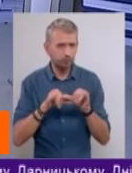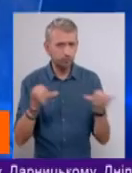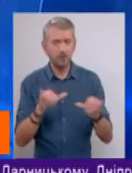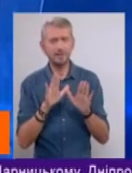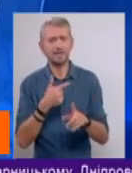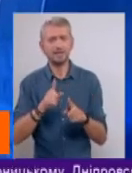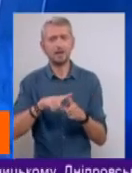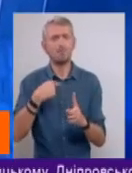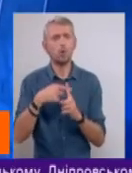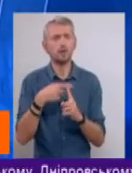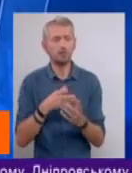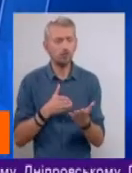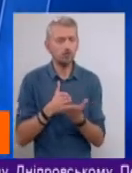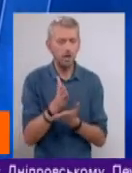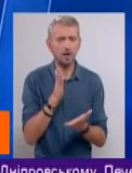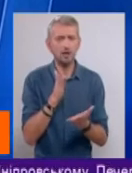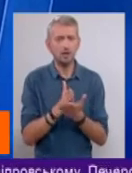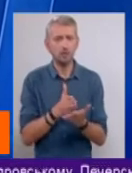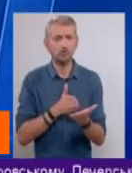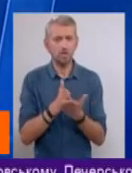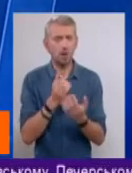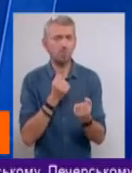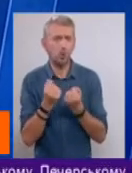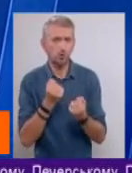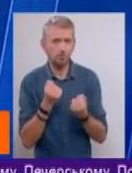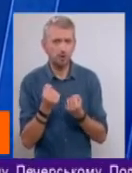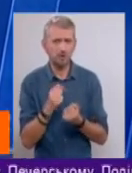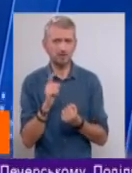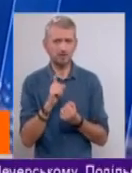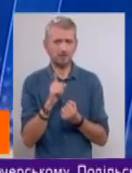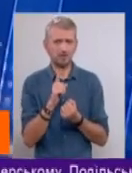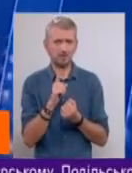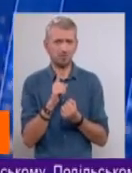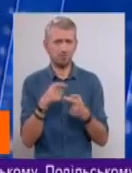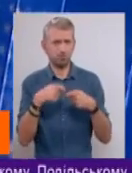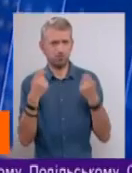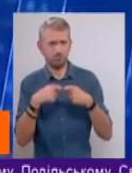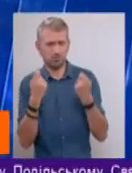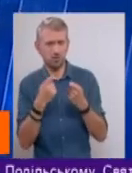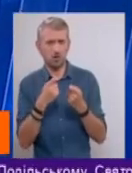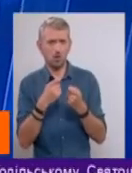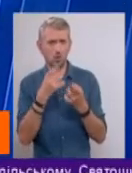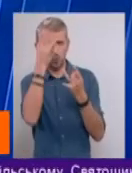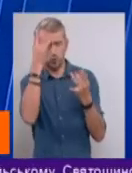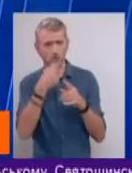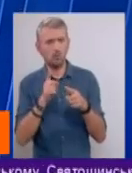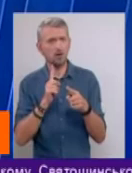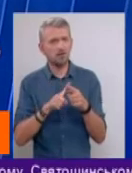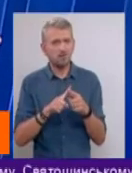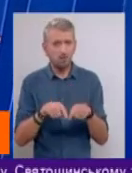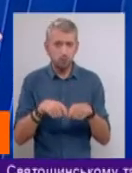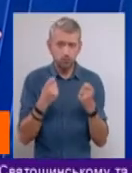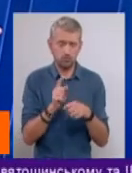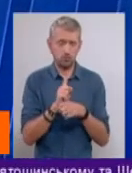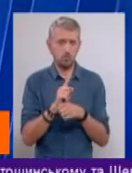позитивний шлях є шлях боротьби з тими дев'янтними субкультурами, які насправді це відхилення. Не всі